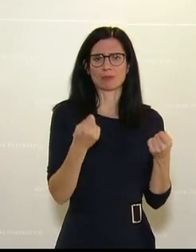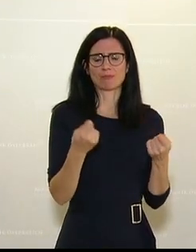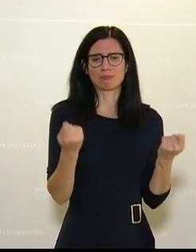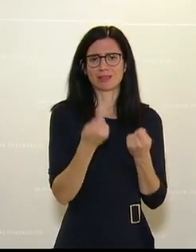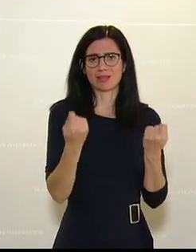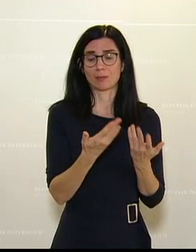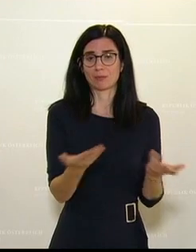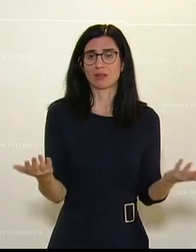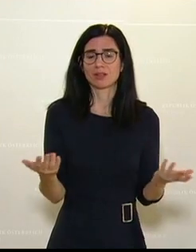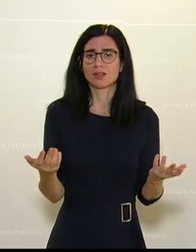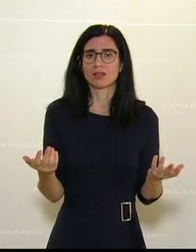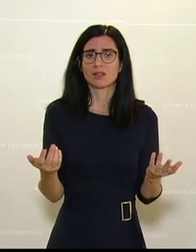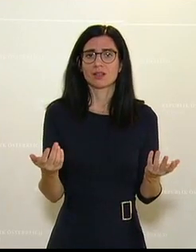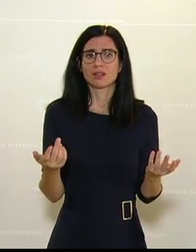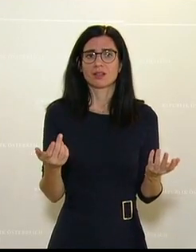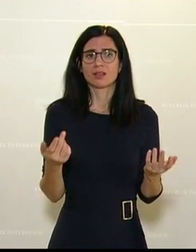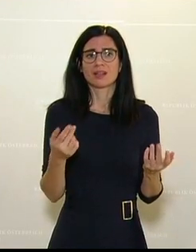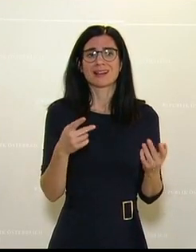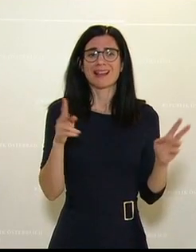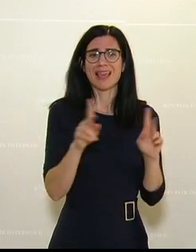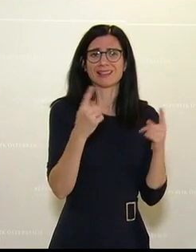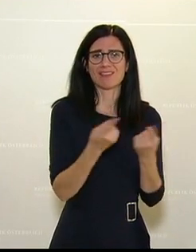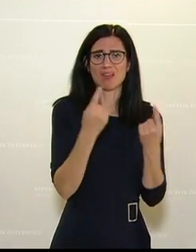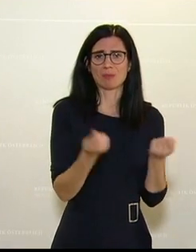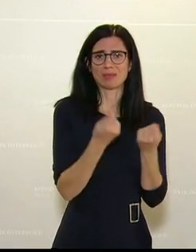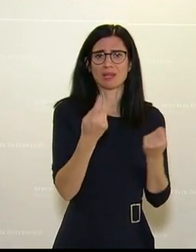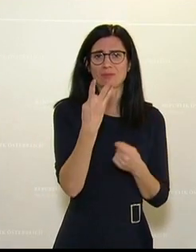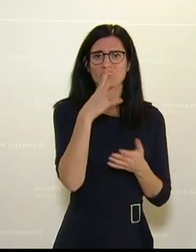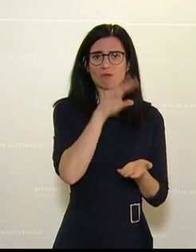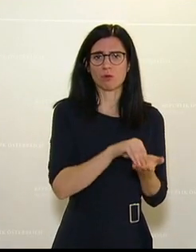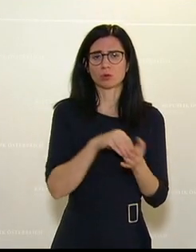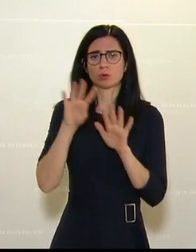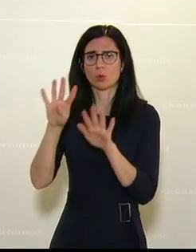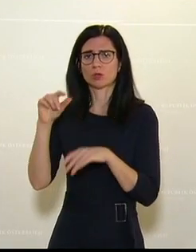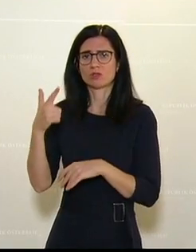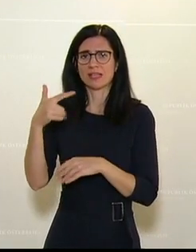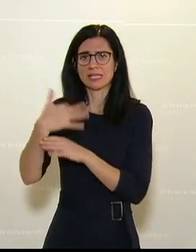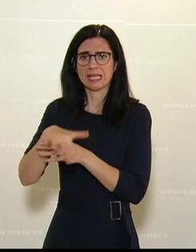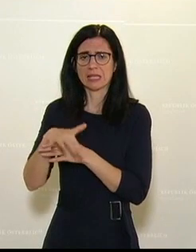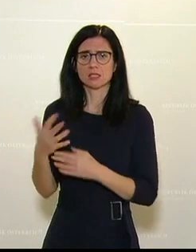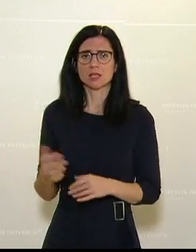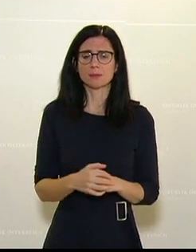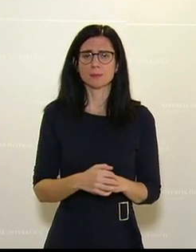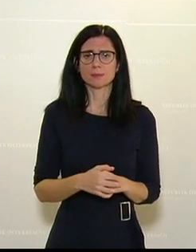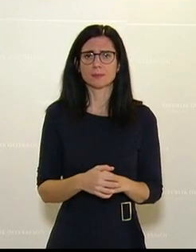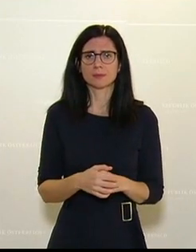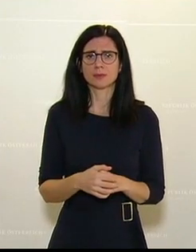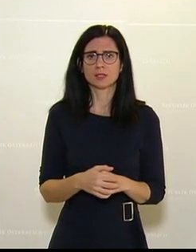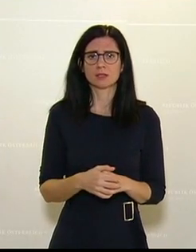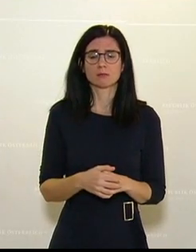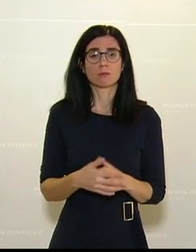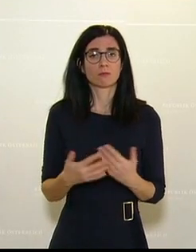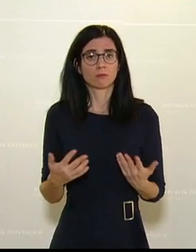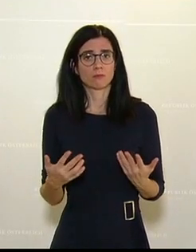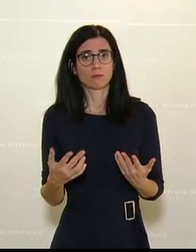weiter. Nur ein Beispiel. Kleiner Gewerbebetrieb, vier Wohnungen, 29 Gäste. Ist